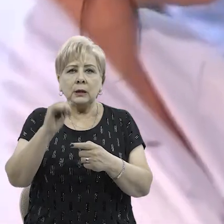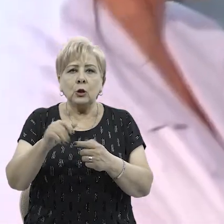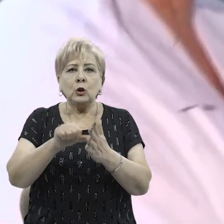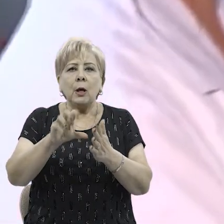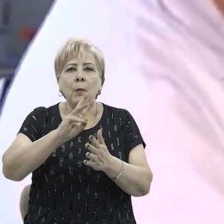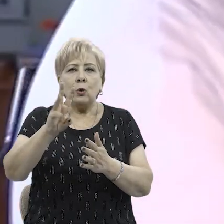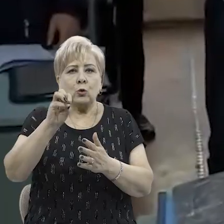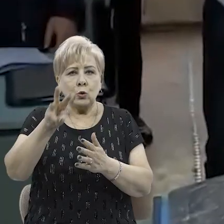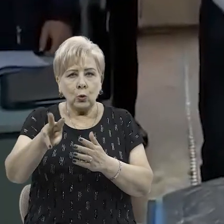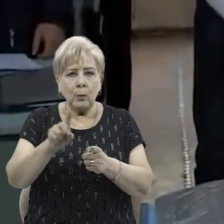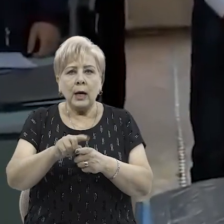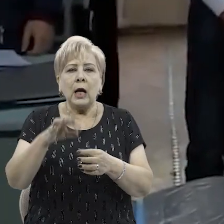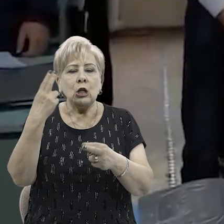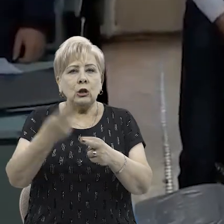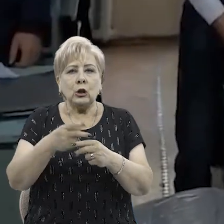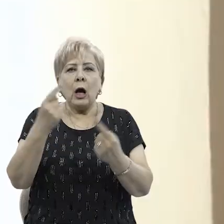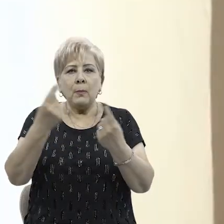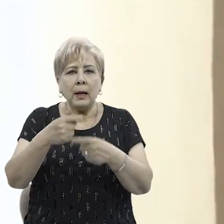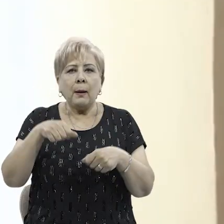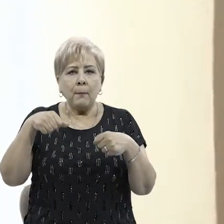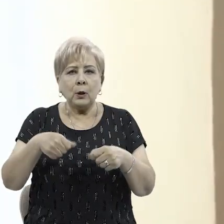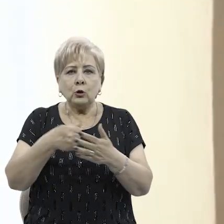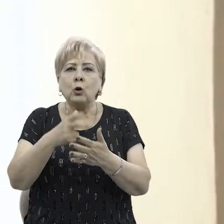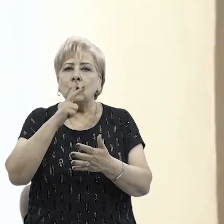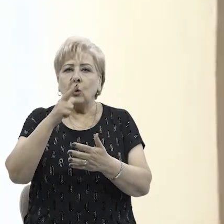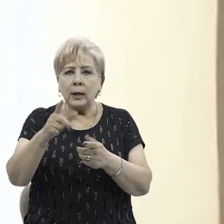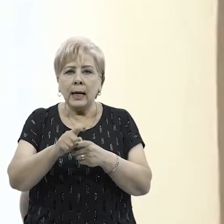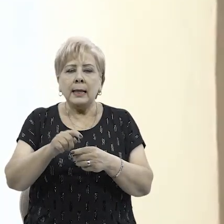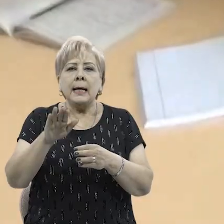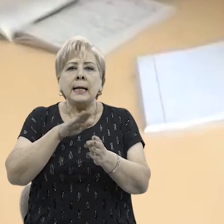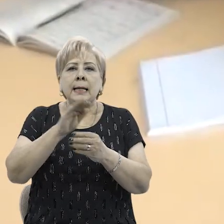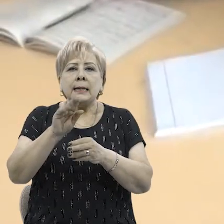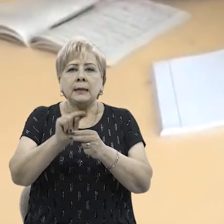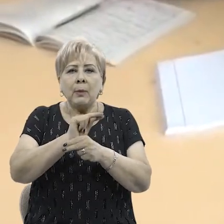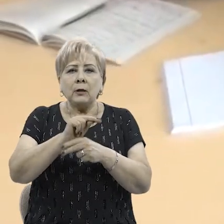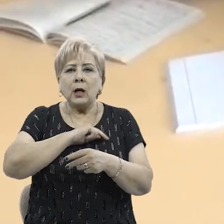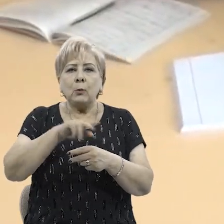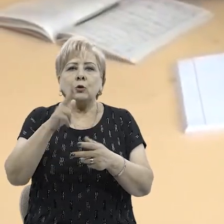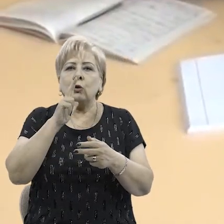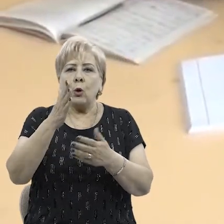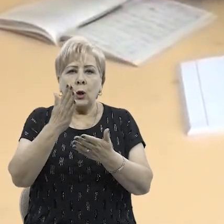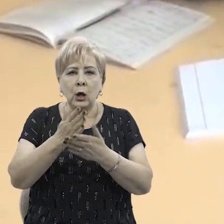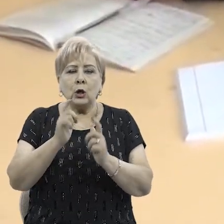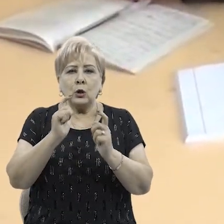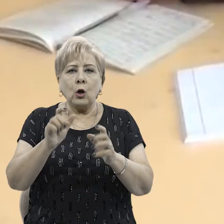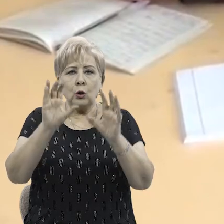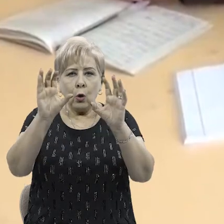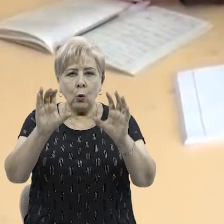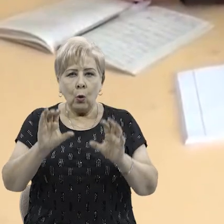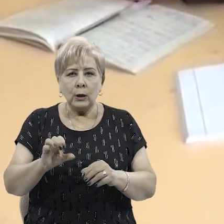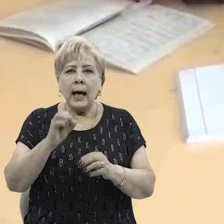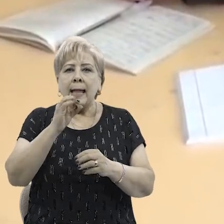60 миллионов сумм, лишение определенного права до 3 лет, исправительные работы до 3 лет. Согласно Кодексу об